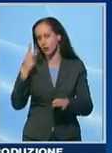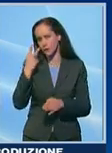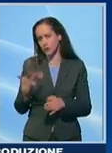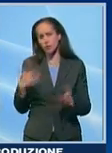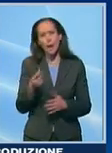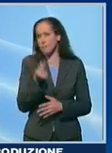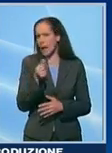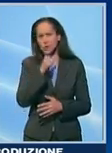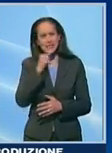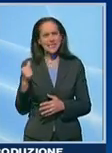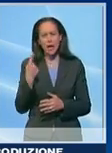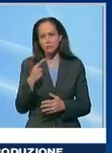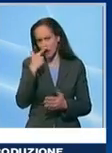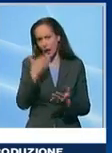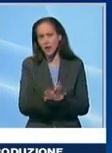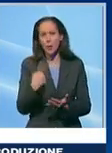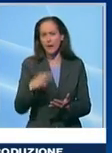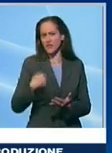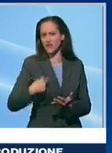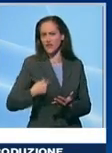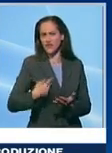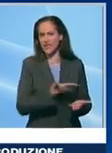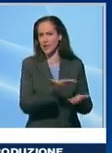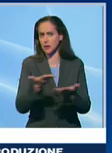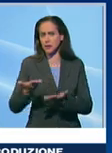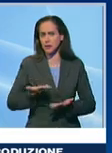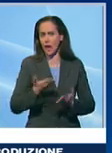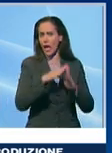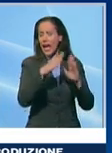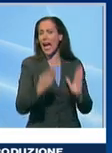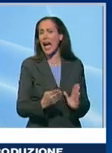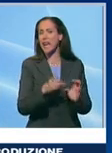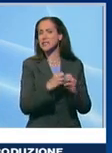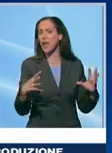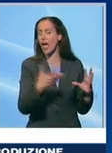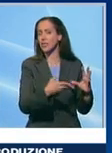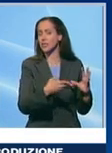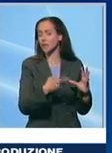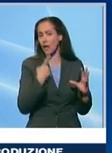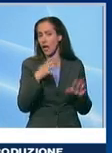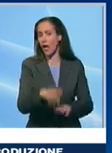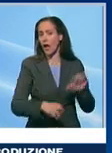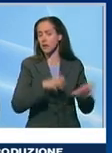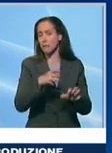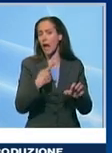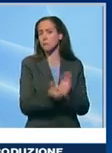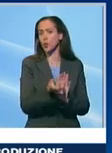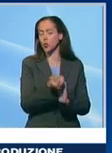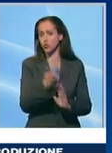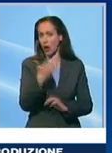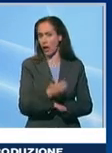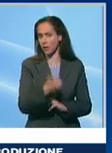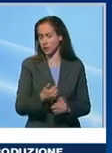prezzo compatibile proprio con la sopravvivenza delle aziende zootecniche da latte. Ci sono investimenti che devono fare queste